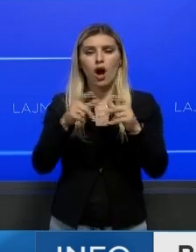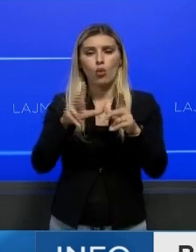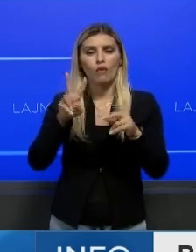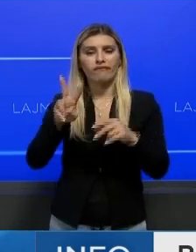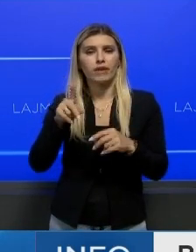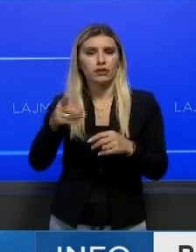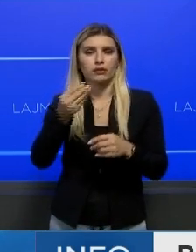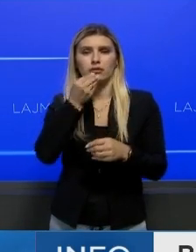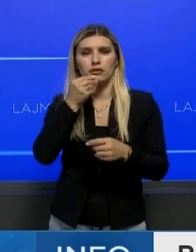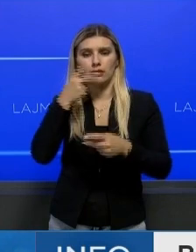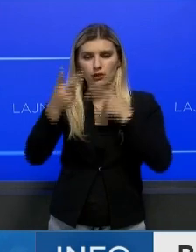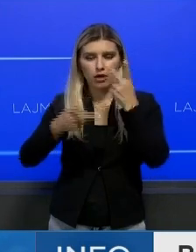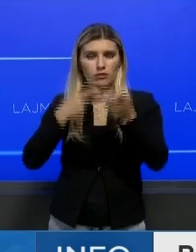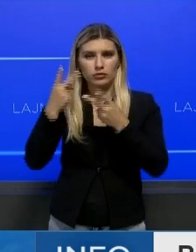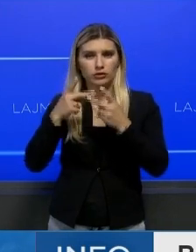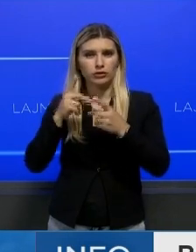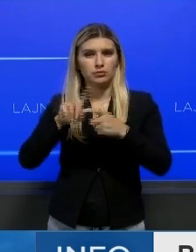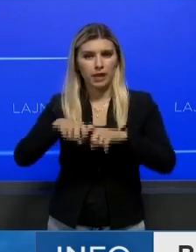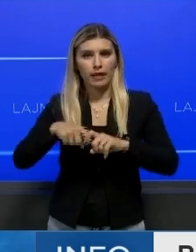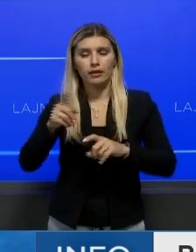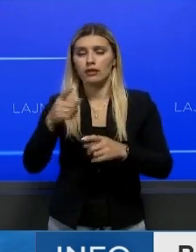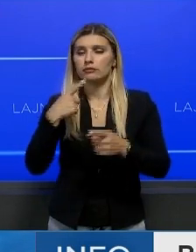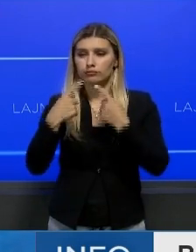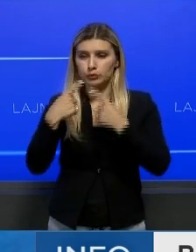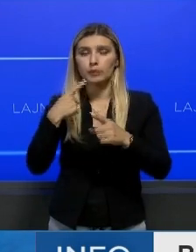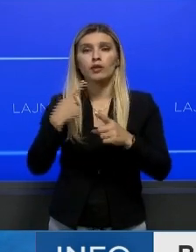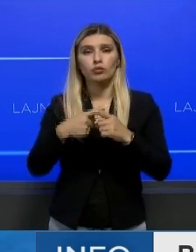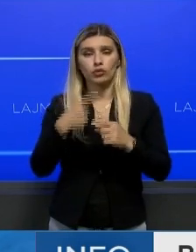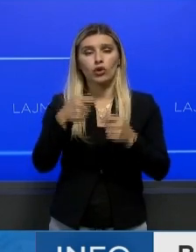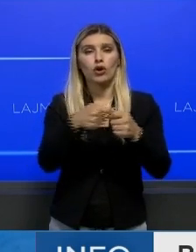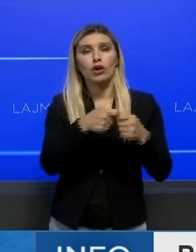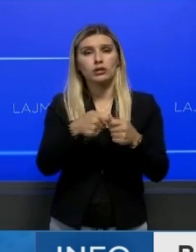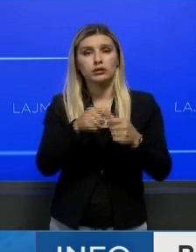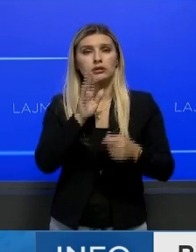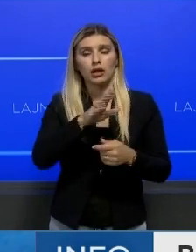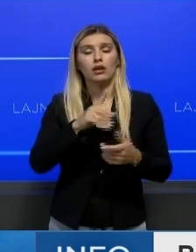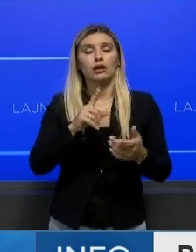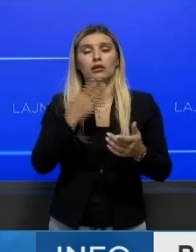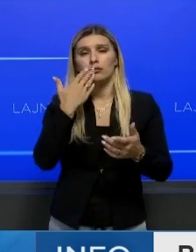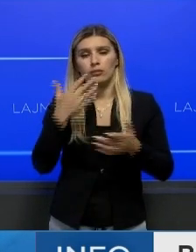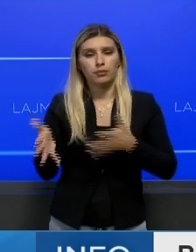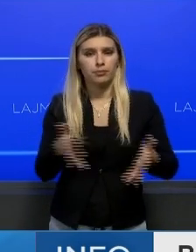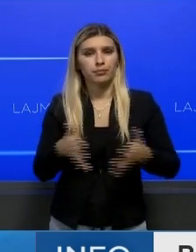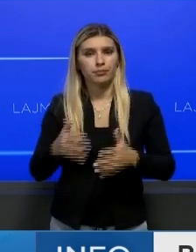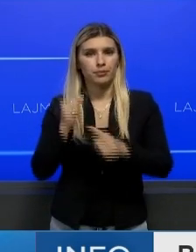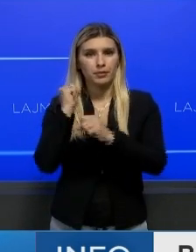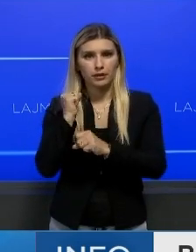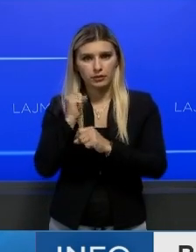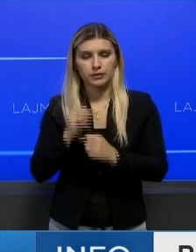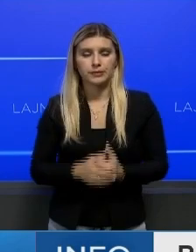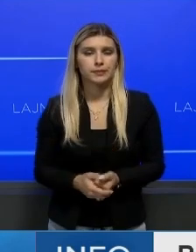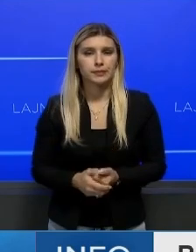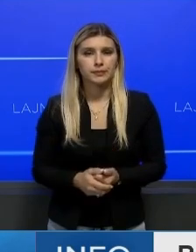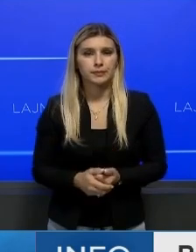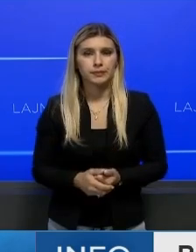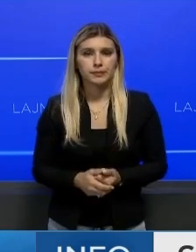përkacën, në këtë rast me shocatën e mëlezve përshka këtë qmimeve të bukes e të tjera.